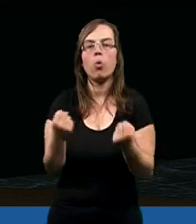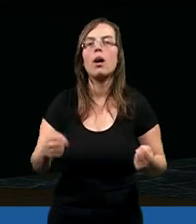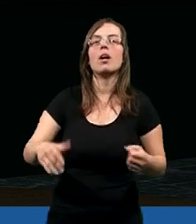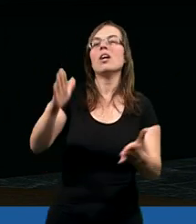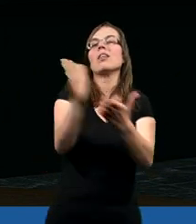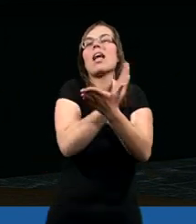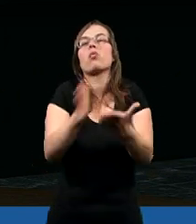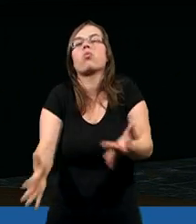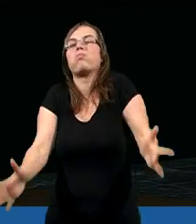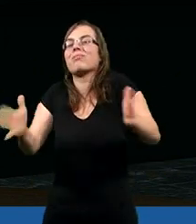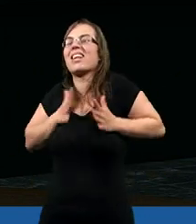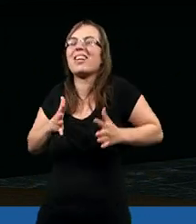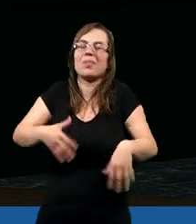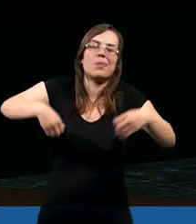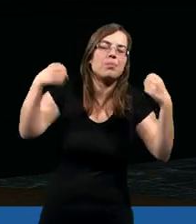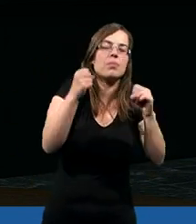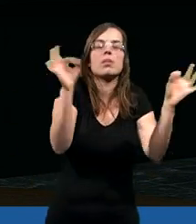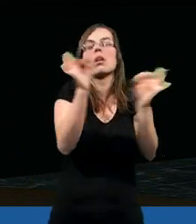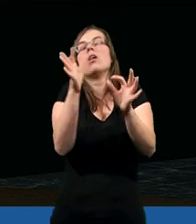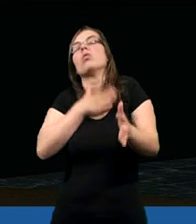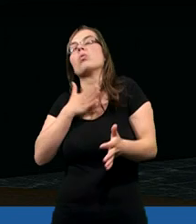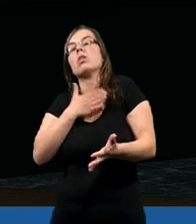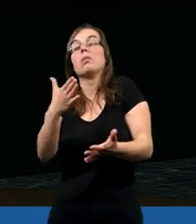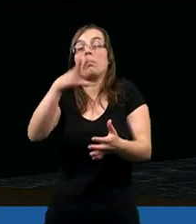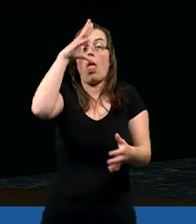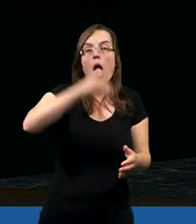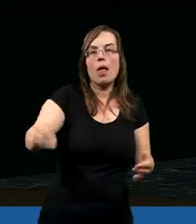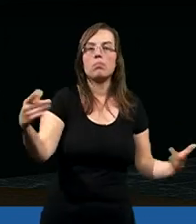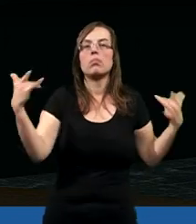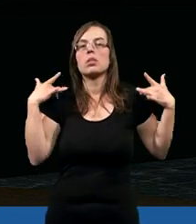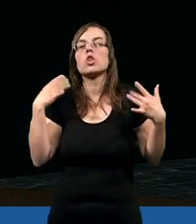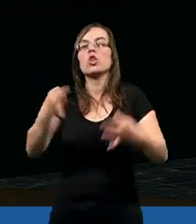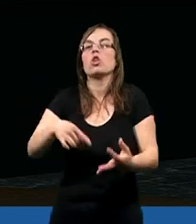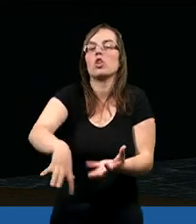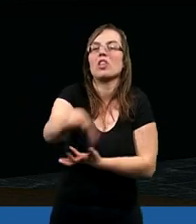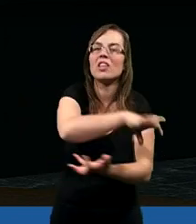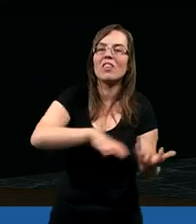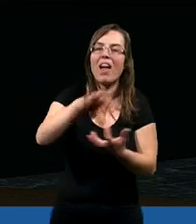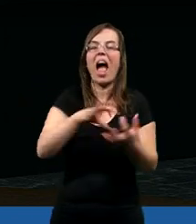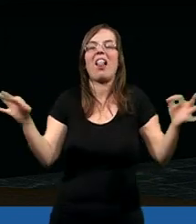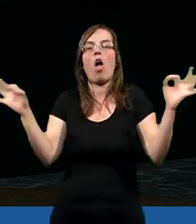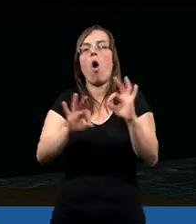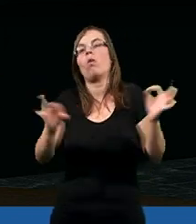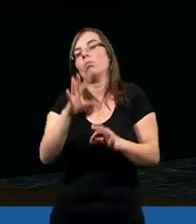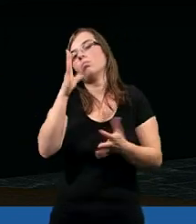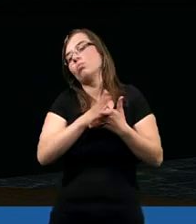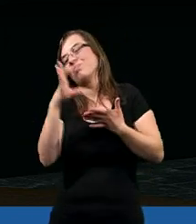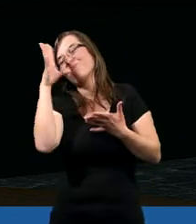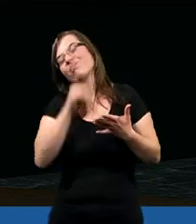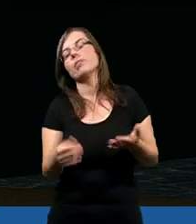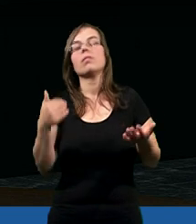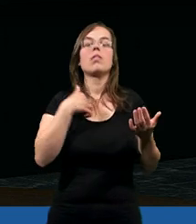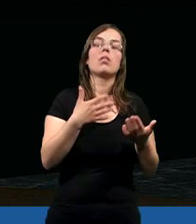niektórzy tak wiele przeżyli, że już nie chcą żyć więcej na tym grzesznym, podłym często świecie.